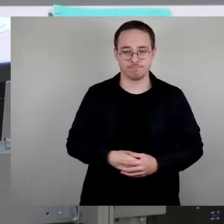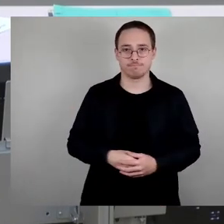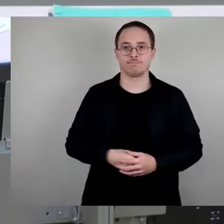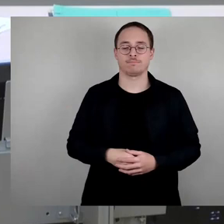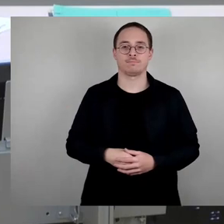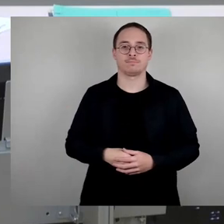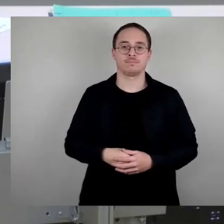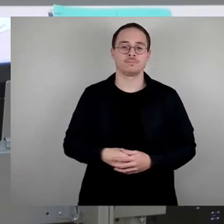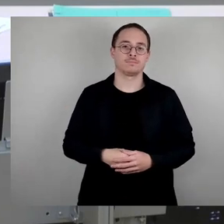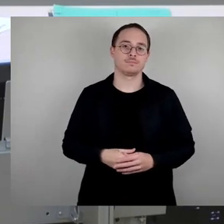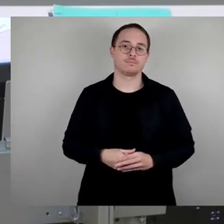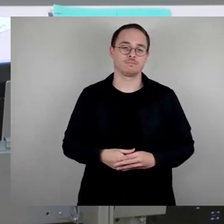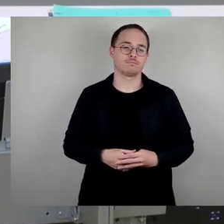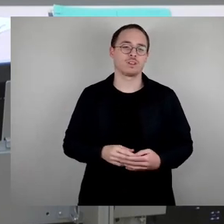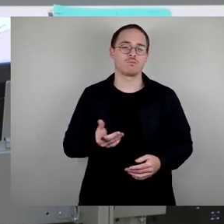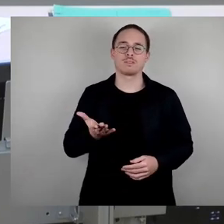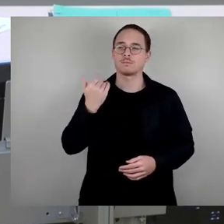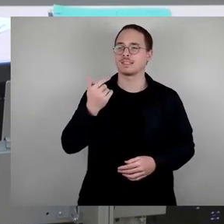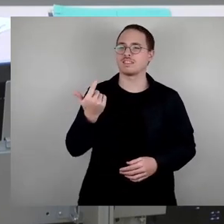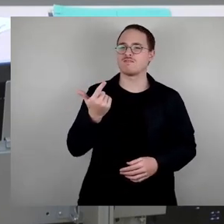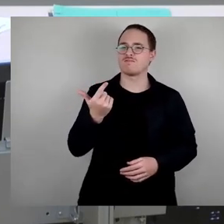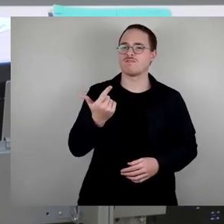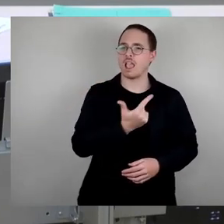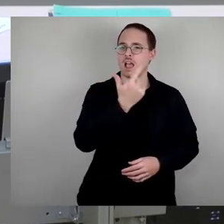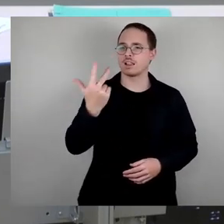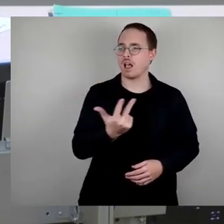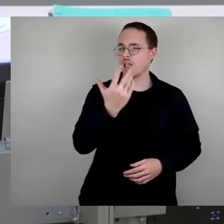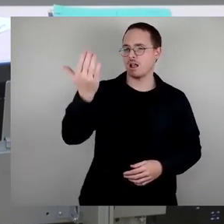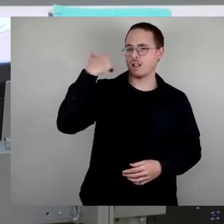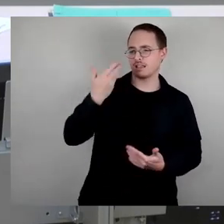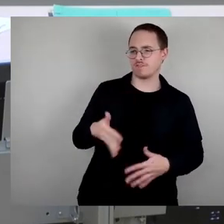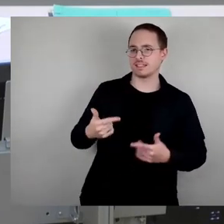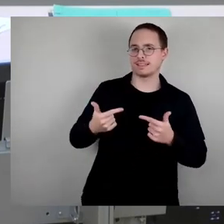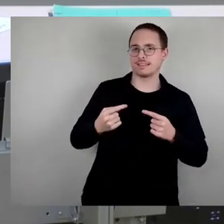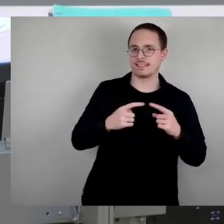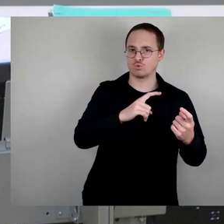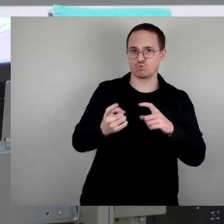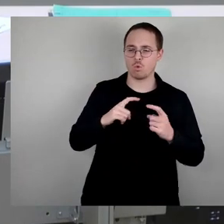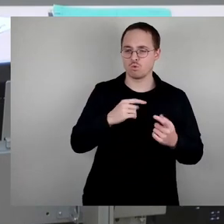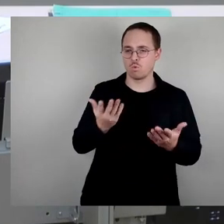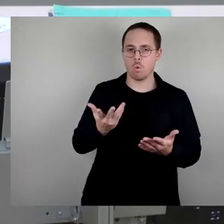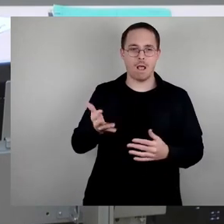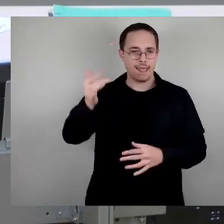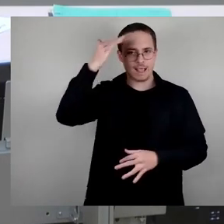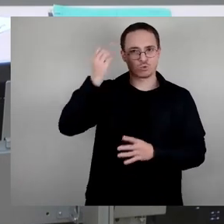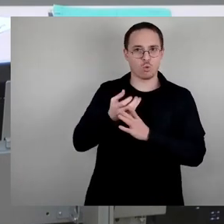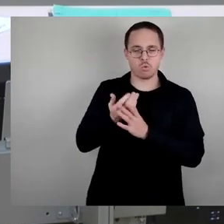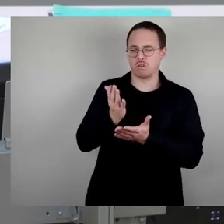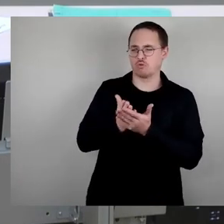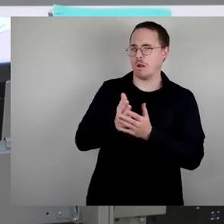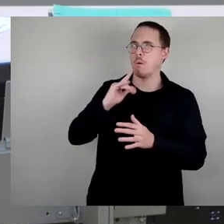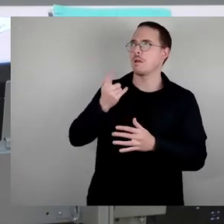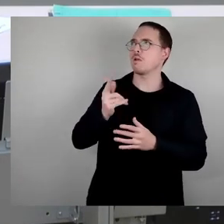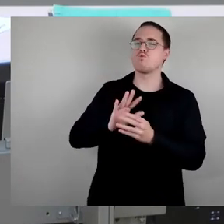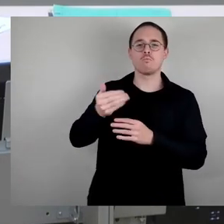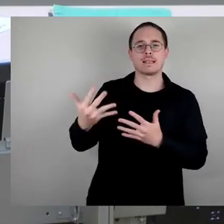Diskussion vor zwei, drei Jahren. Die Diskussion Erinnerungskultur geht ja schon etwa zehn Jahre lang, aber vor